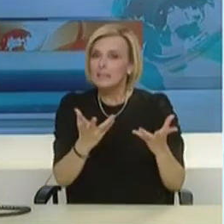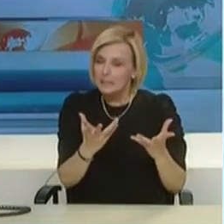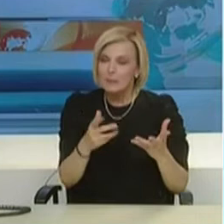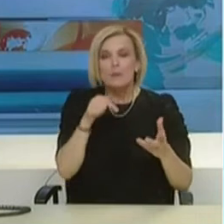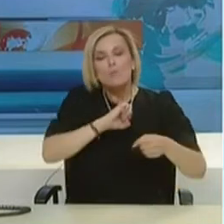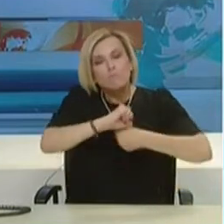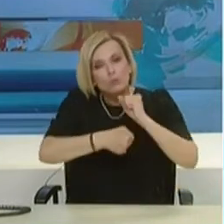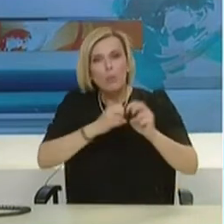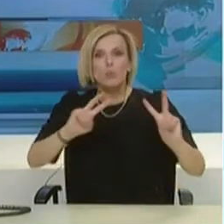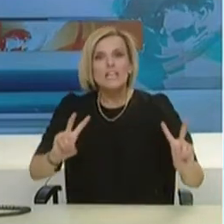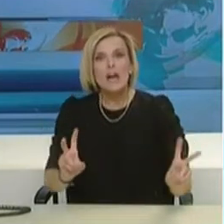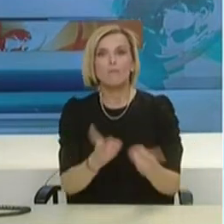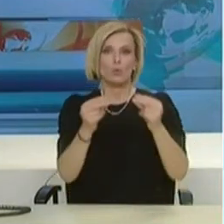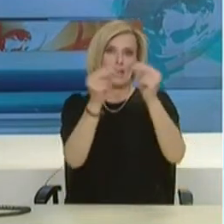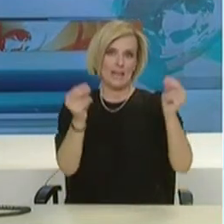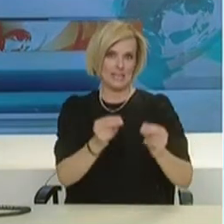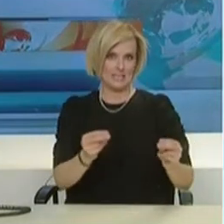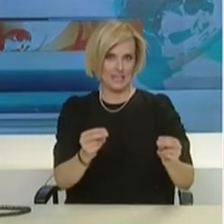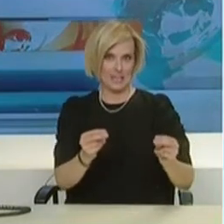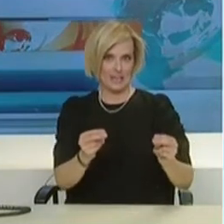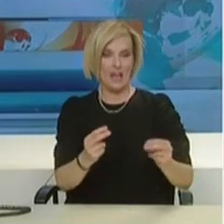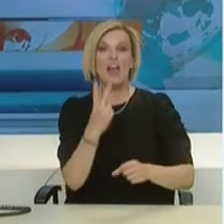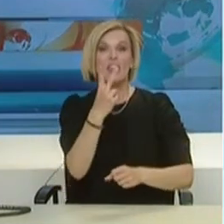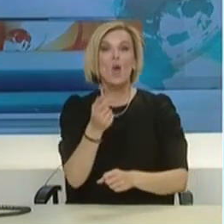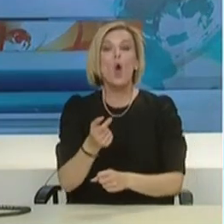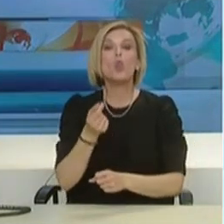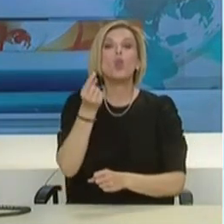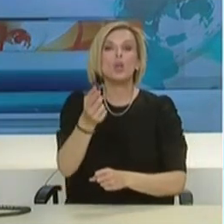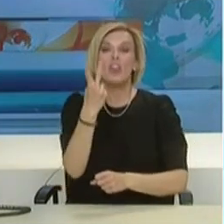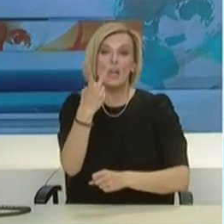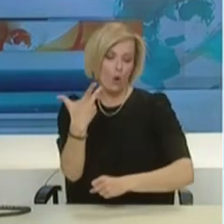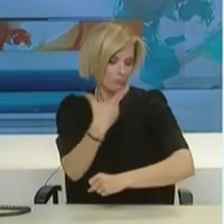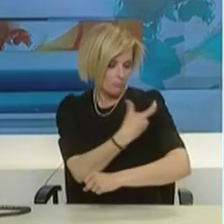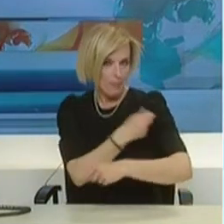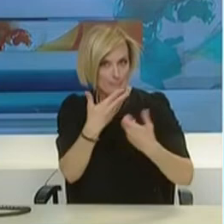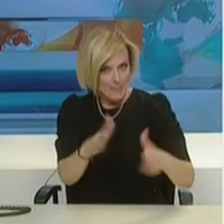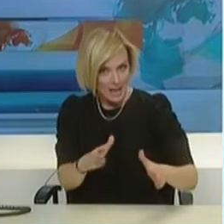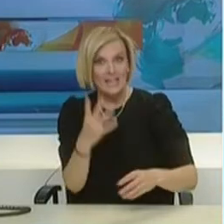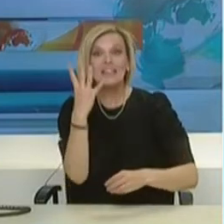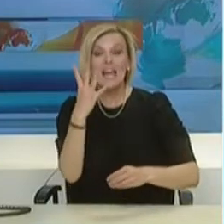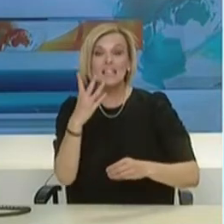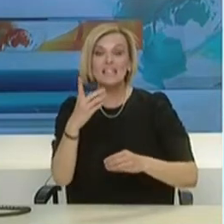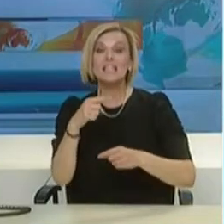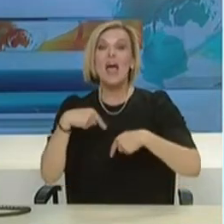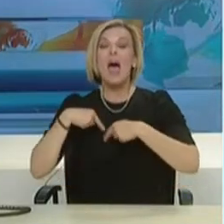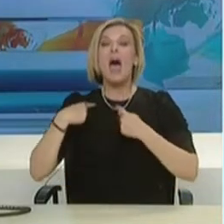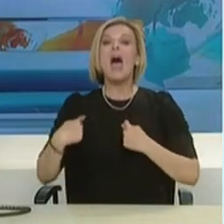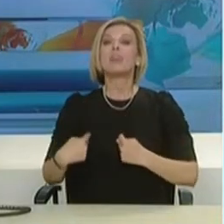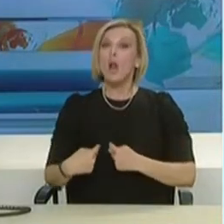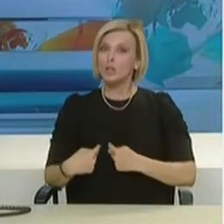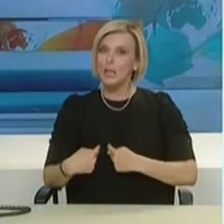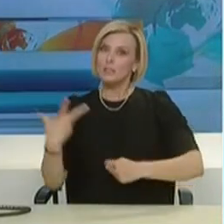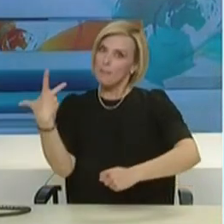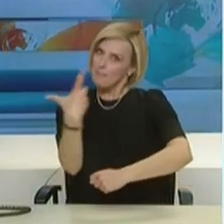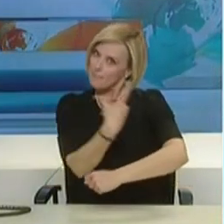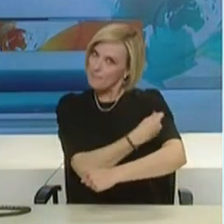28 ημερών. Ήδη τέσσερες εθελοντές έχουν πάρει την πρώτη δόση. Τα πρώτα αποτελέσματα αυτής της